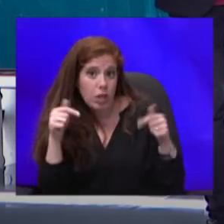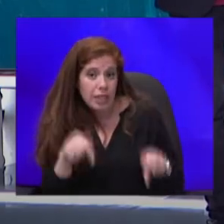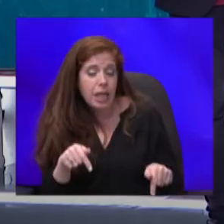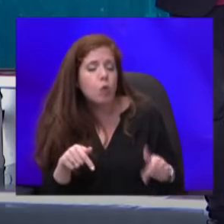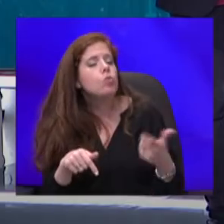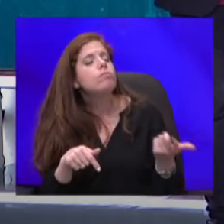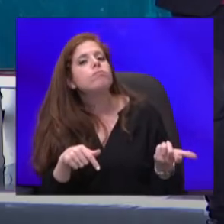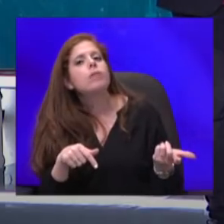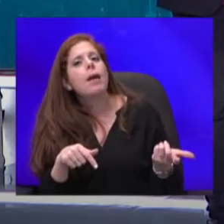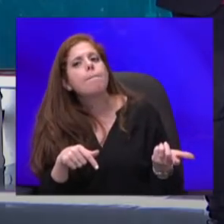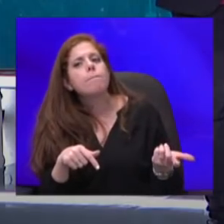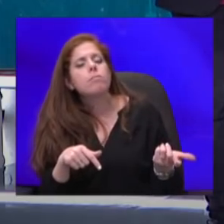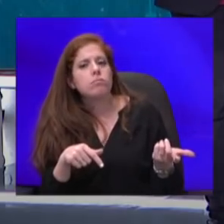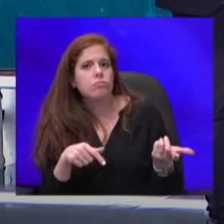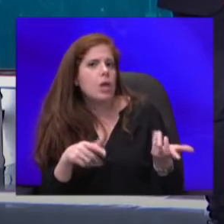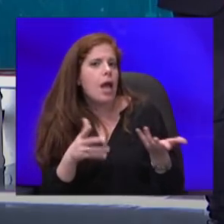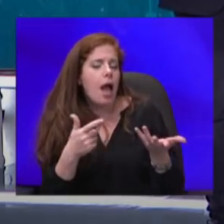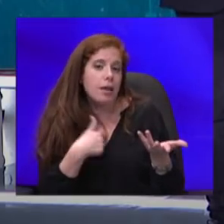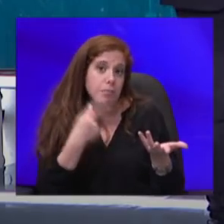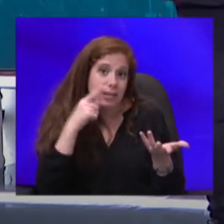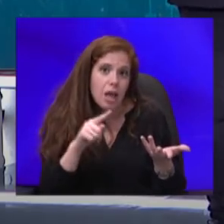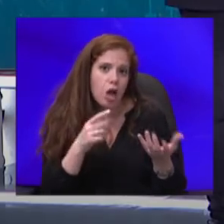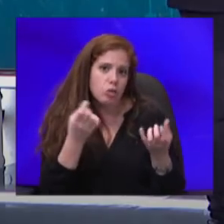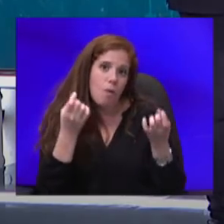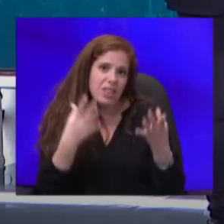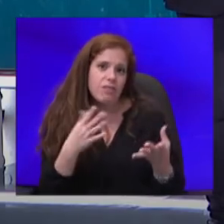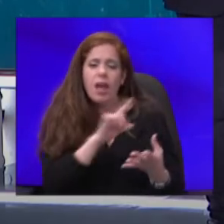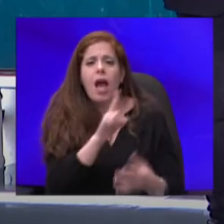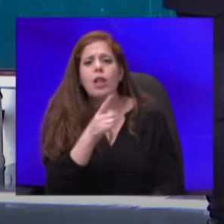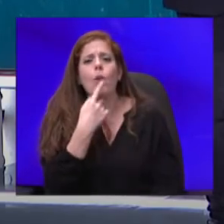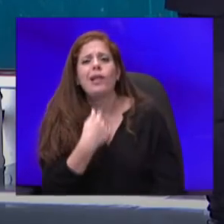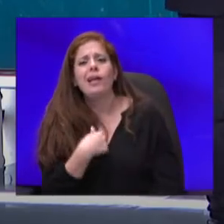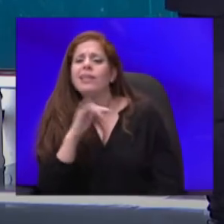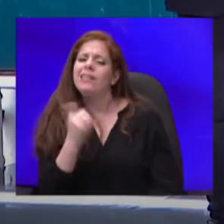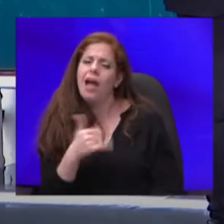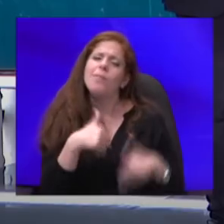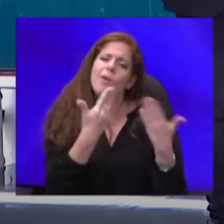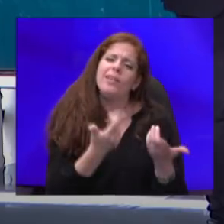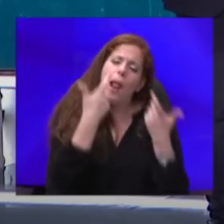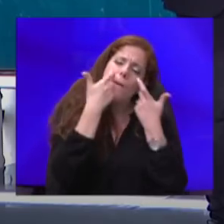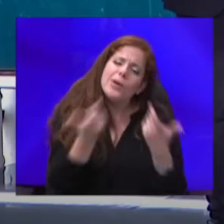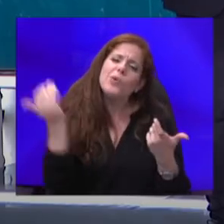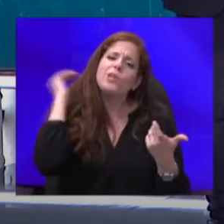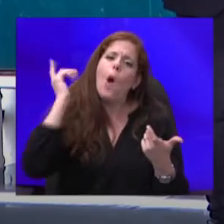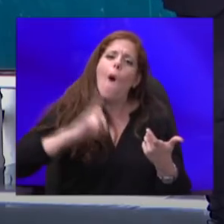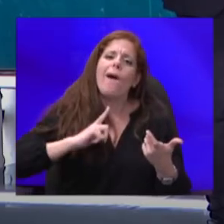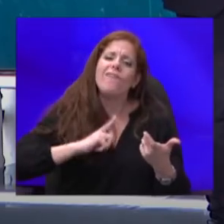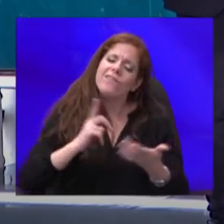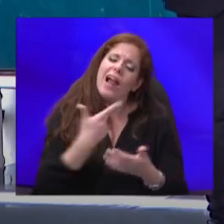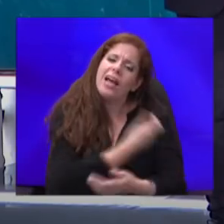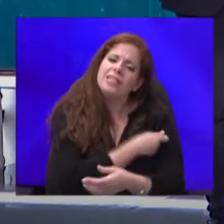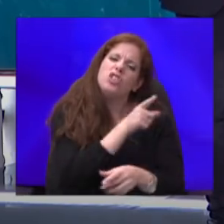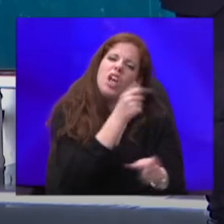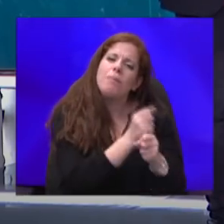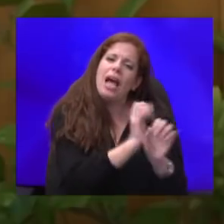אני מניח שבאופן טבעי אתה לא תגיד לי, כן בוא ניתן פיקוד העורף לחסן שהם יעשו את זה, אנחנו נצפה מהצד.